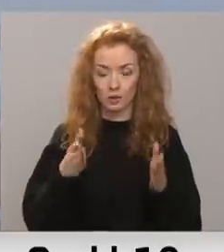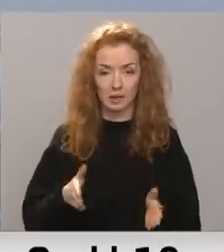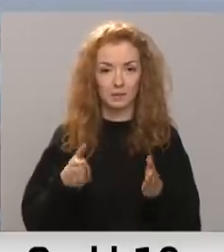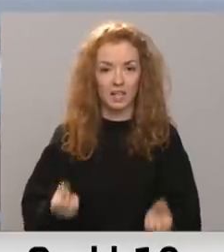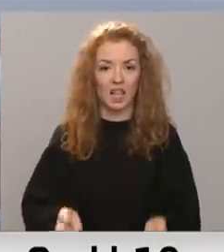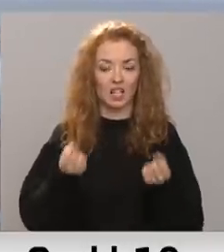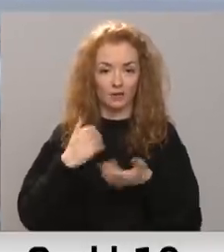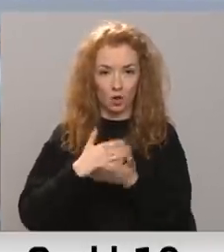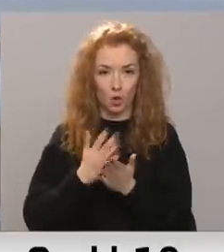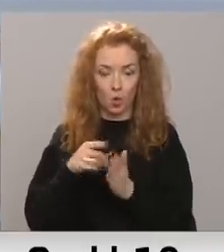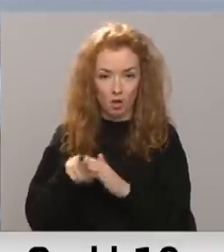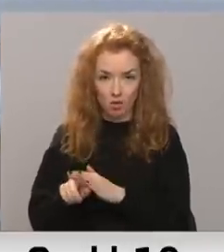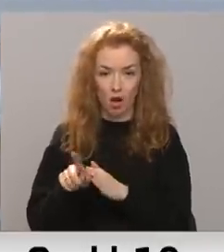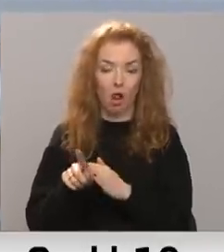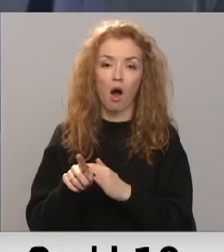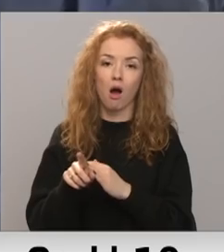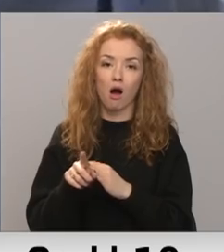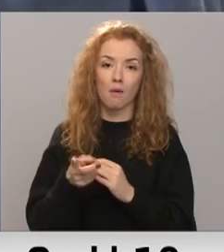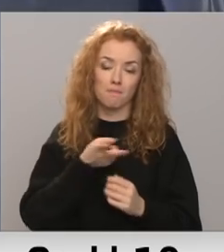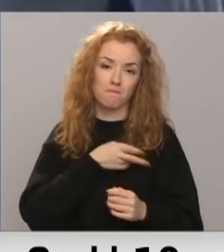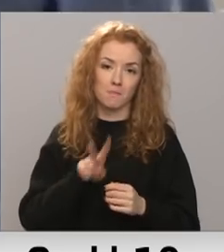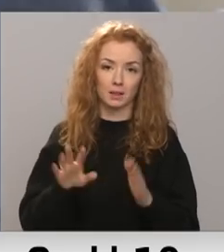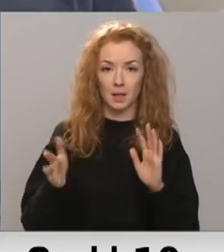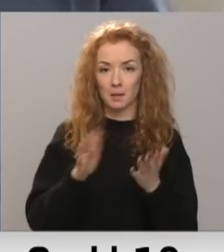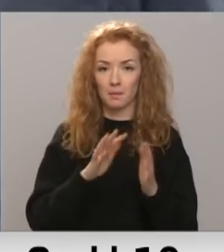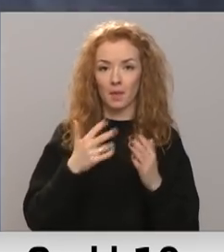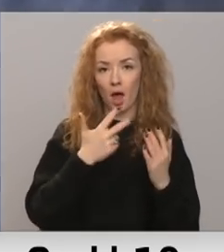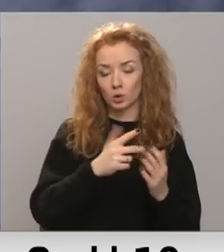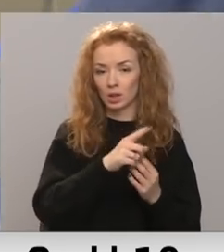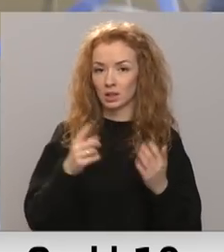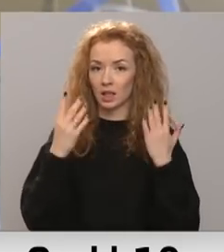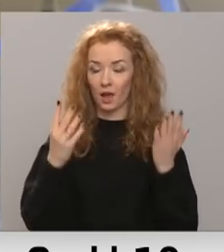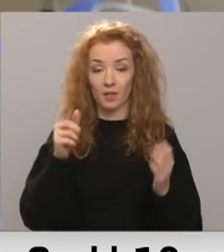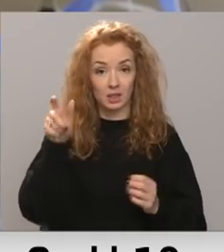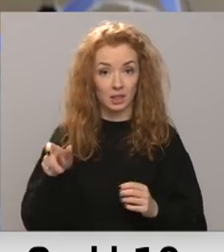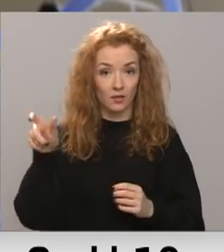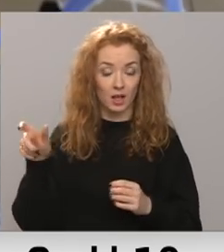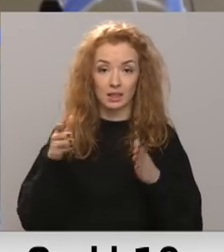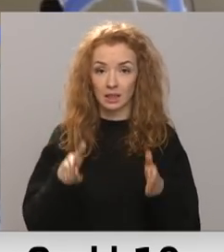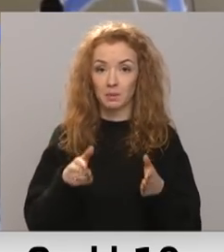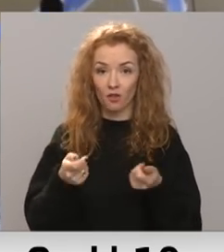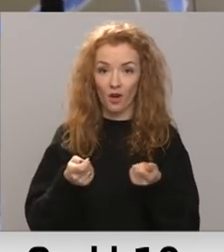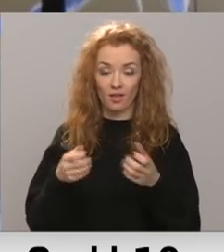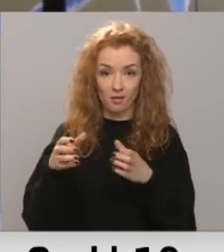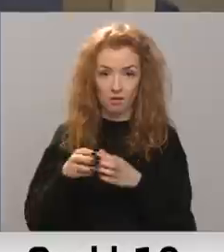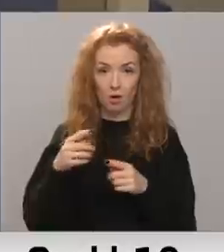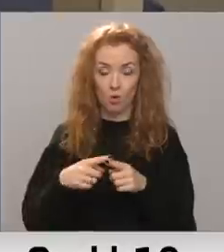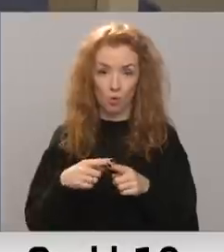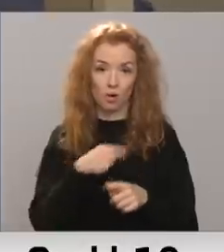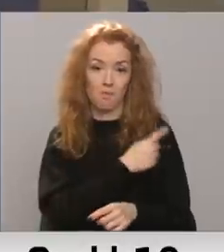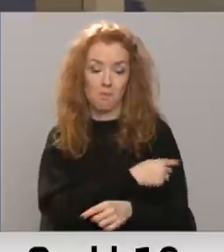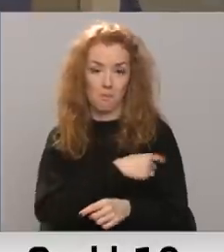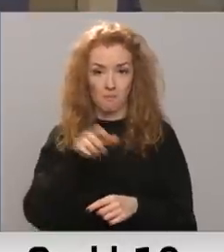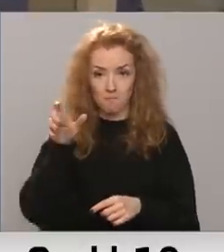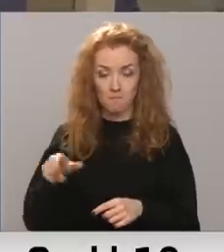intensīvās terapijas un renemācijas nodaļās mirst vidēji 8-9 cilvēki. Slimnīcas vadība un Covid-19 arstējošais